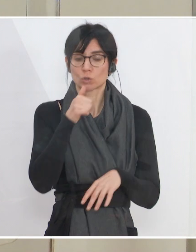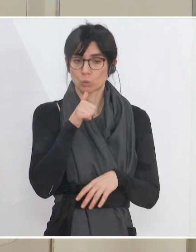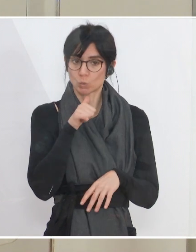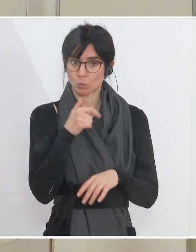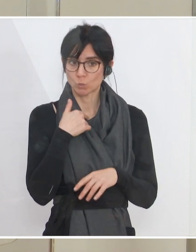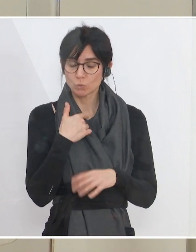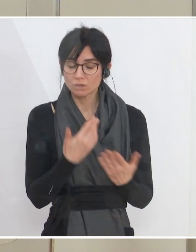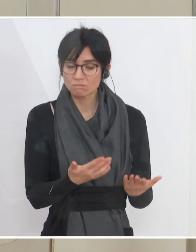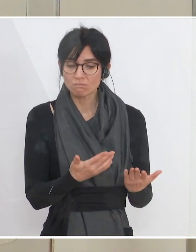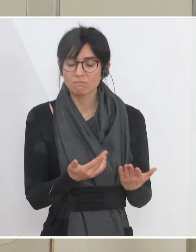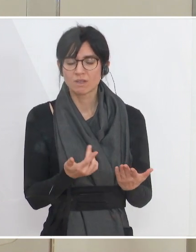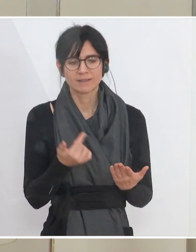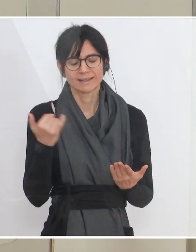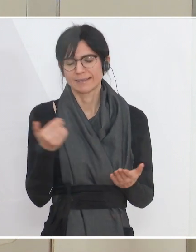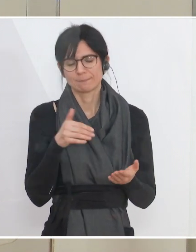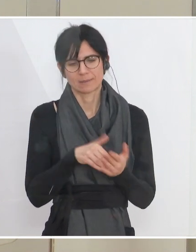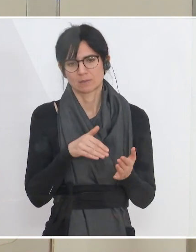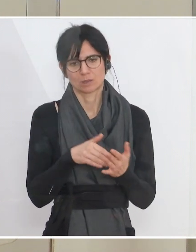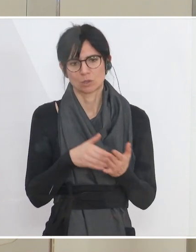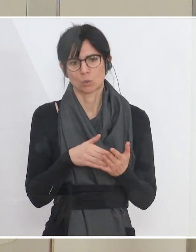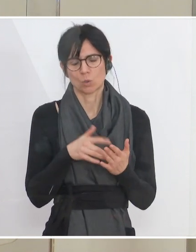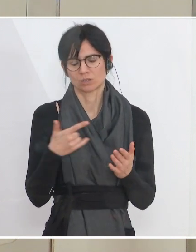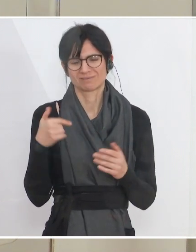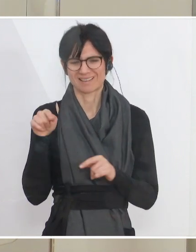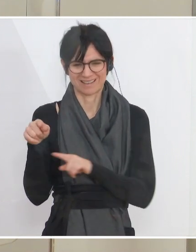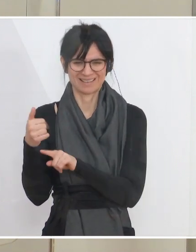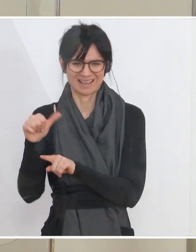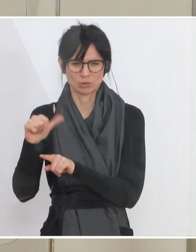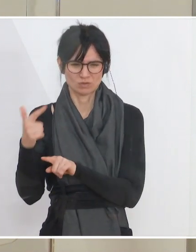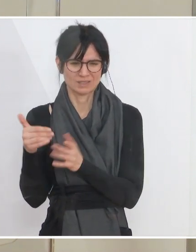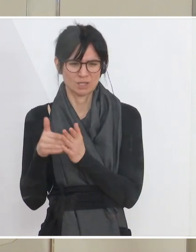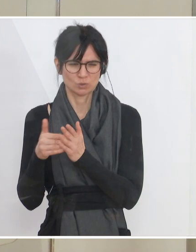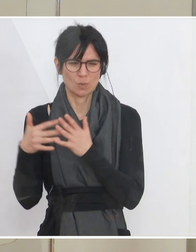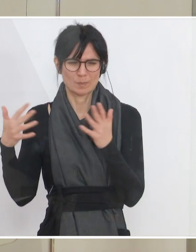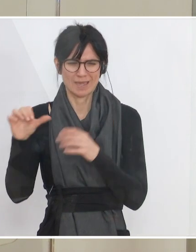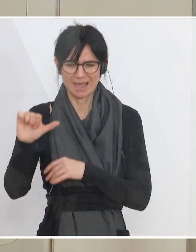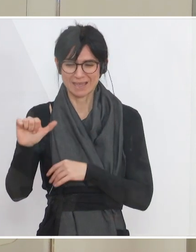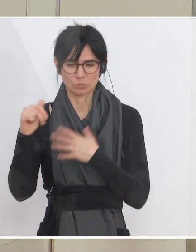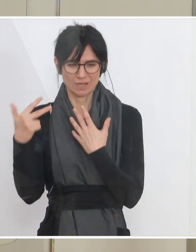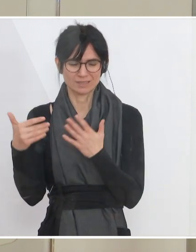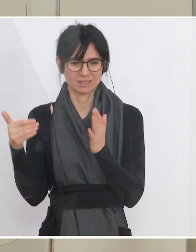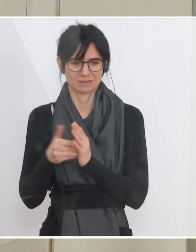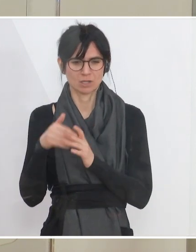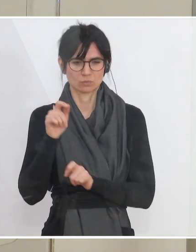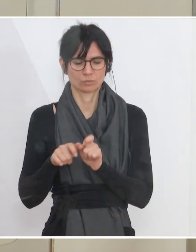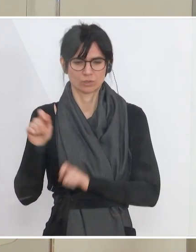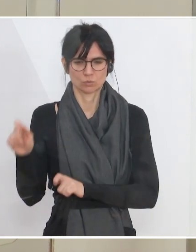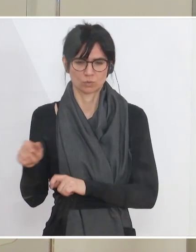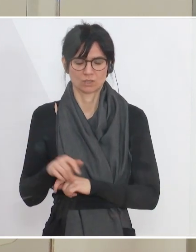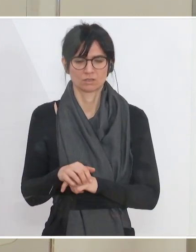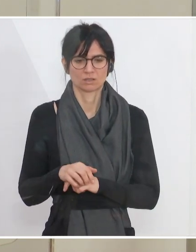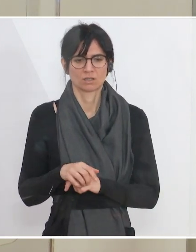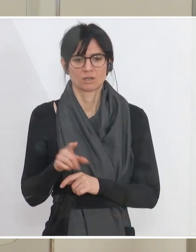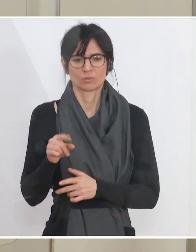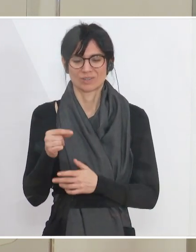haben wir immer natürlich noch einen Anstieg an Arbeitslosigkeit. Das sind im Moment 81.000 Personen, die wir